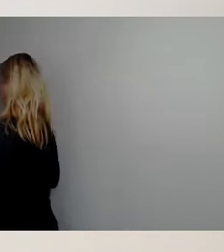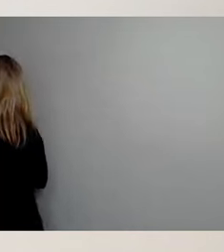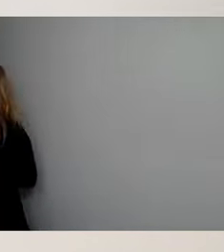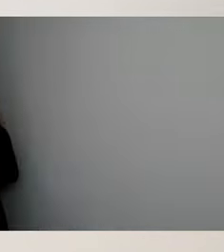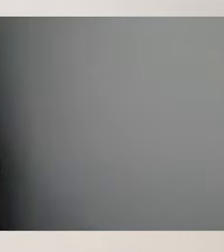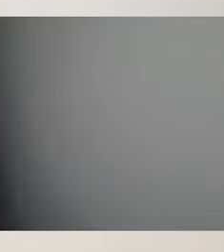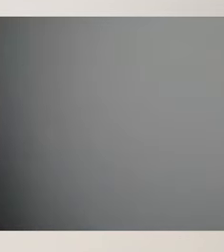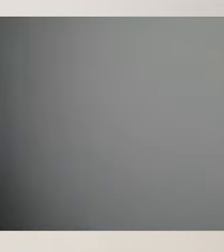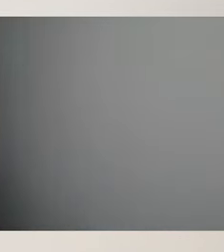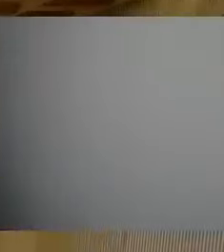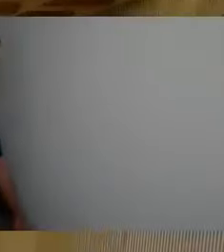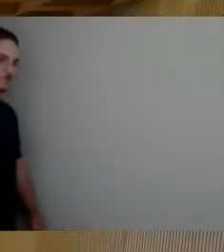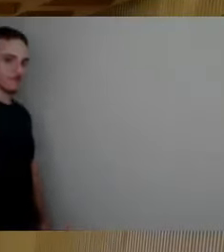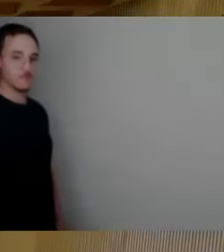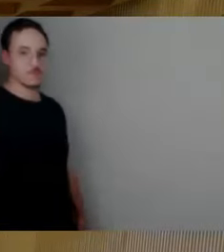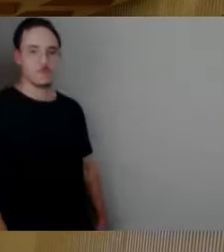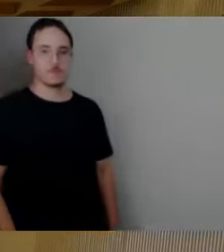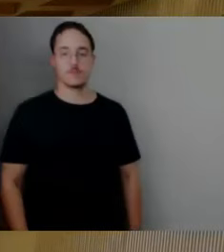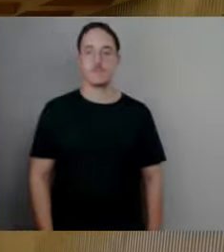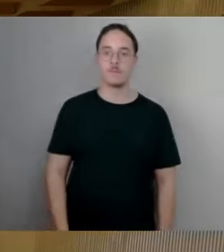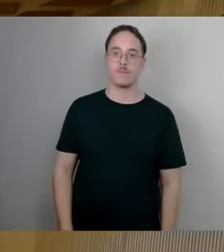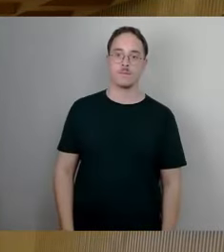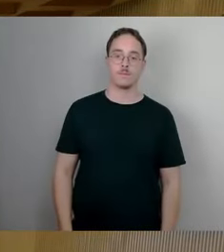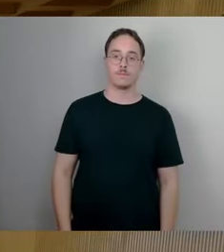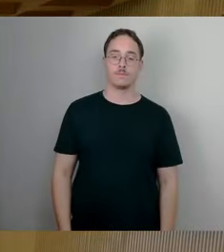Als nächstes ist die SPD an der Reihe. Frau Frau Wieser, bitte schön.